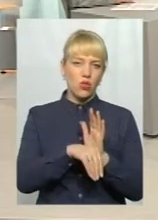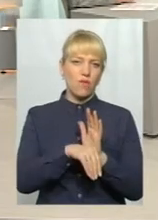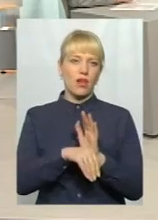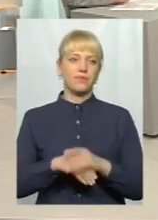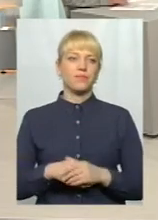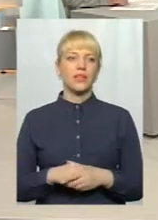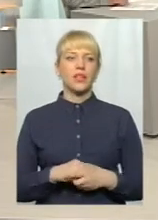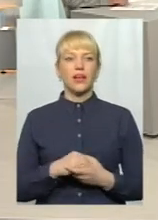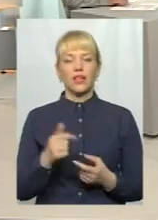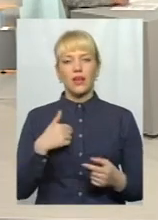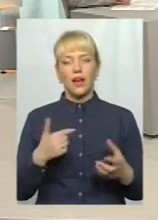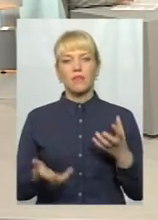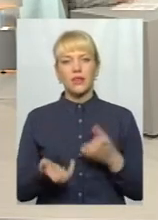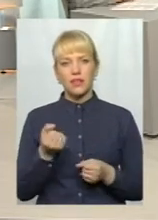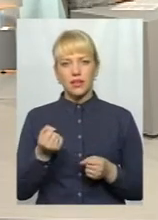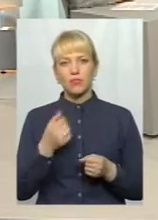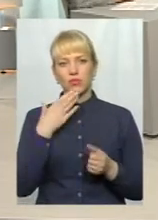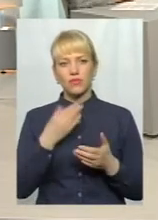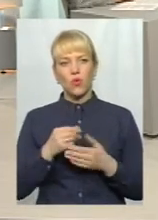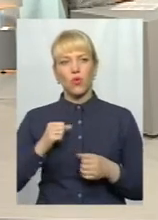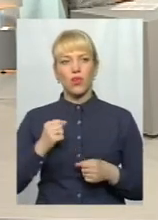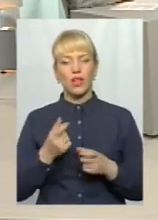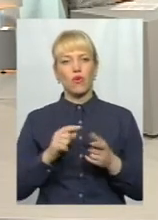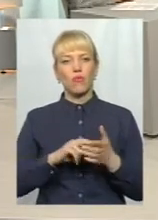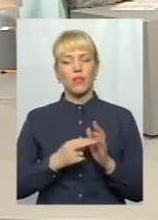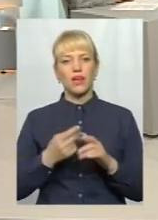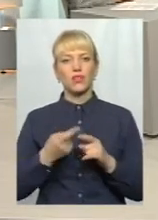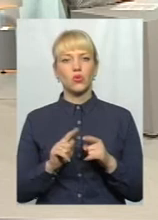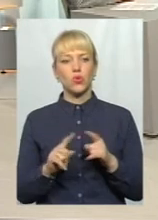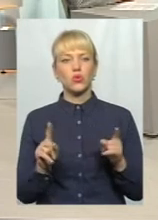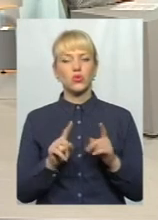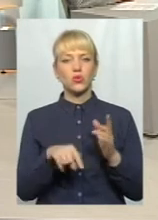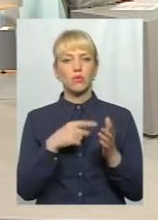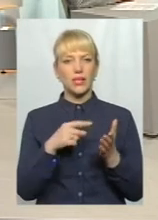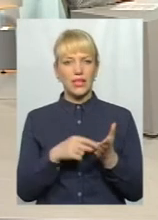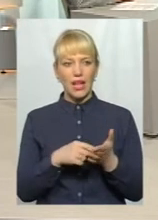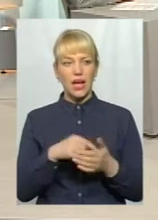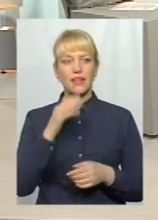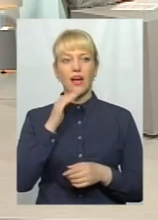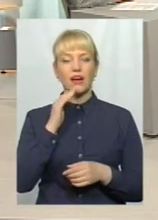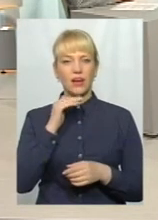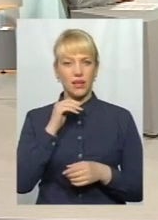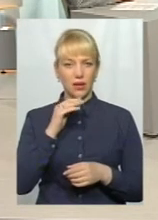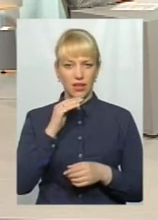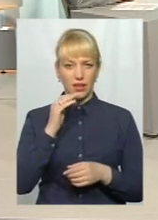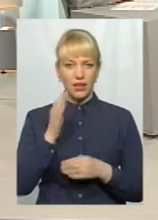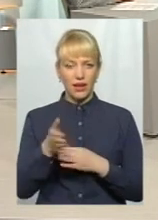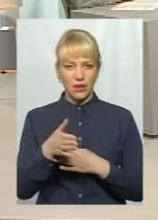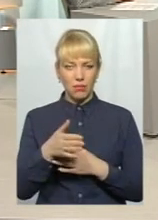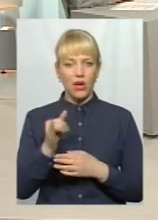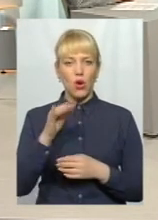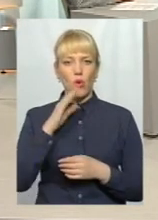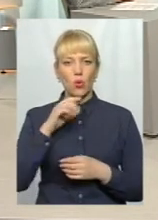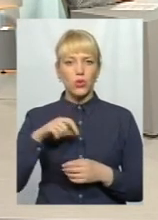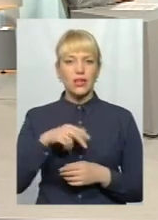Я підтримую свою колегу в плані того, що питання риби в Дністрі, воно вже на сьогоднішньому етапі,